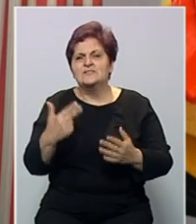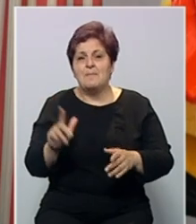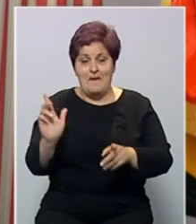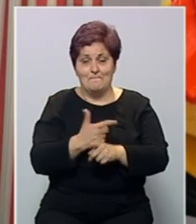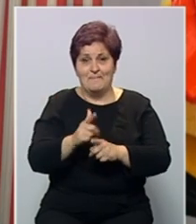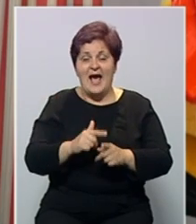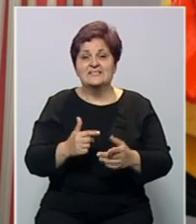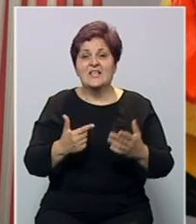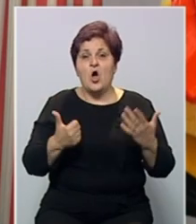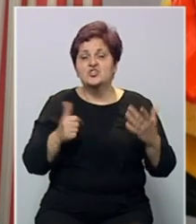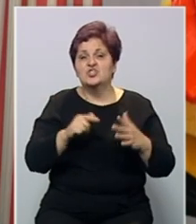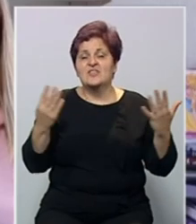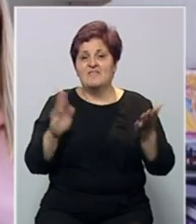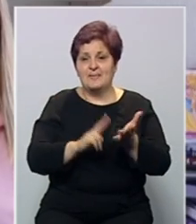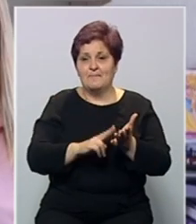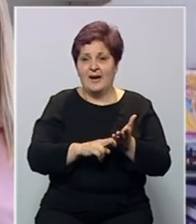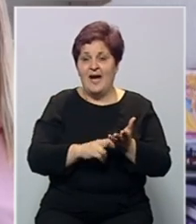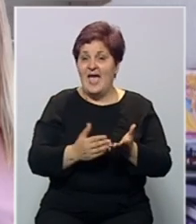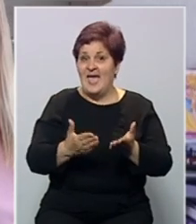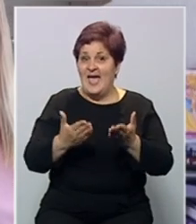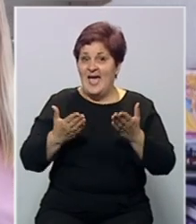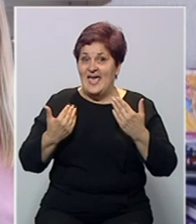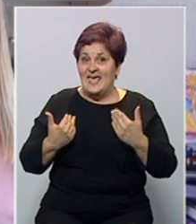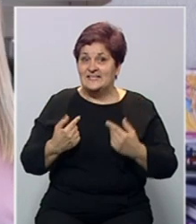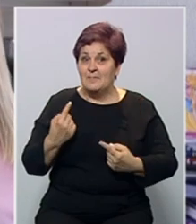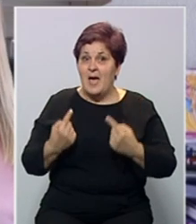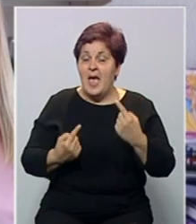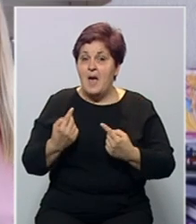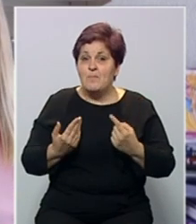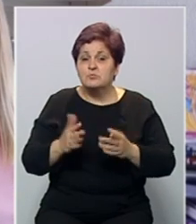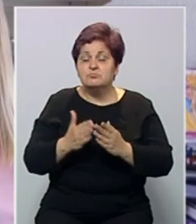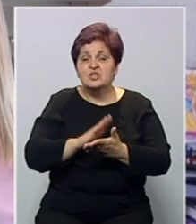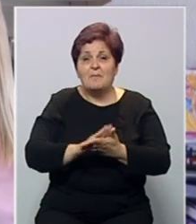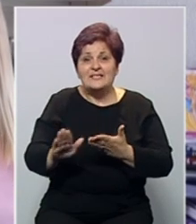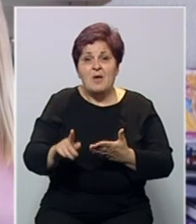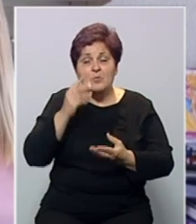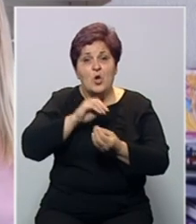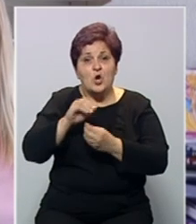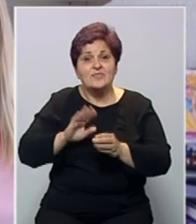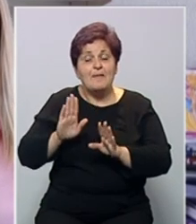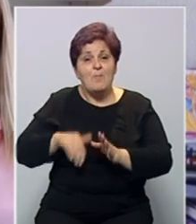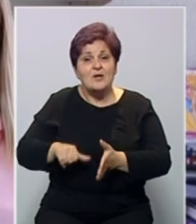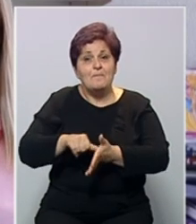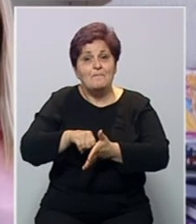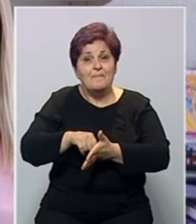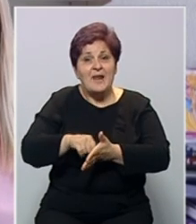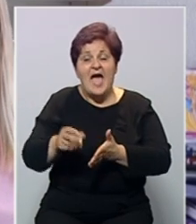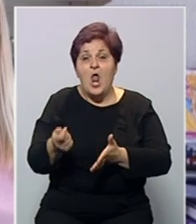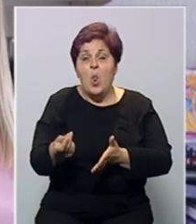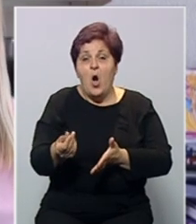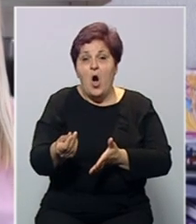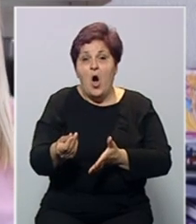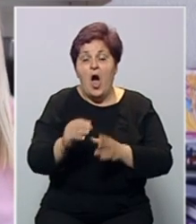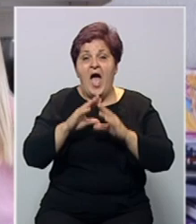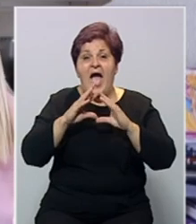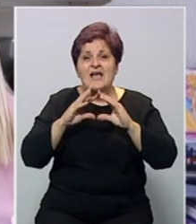prazni su od 6 do 9 maraka. Iako su u pojedinim lokalnim zajednicama besplatni, u ostalim roditelje moraju izdvojiti i novace za